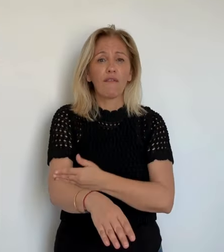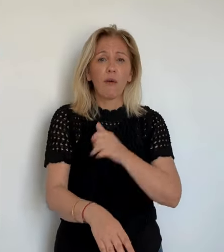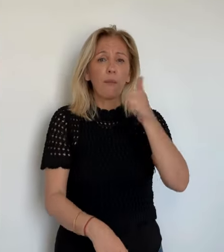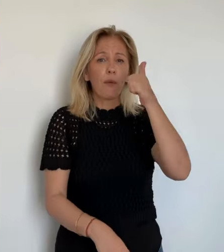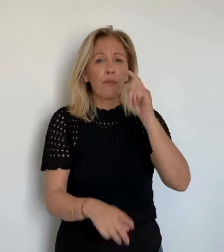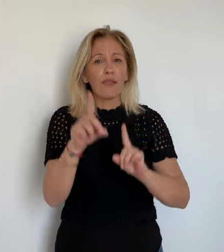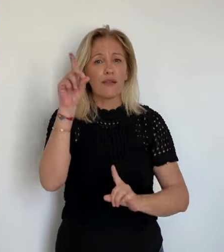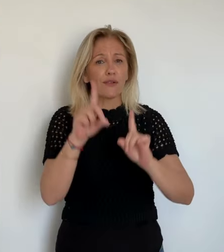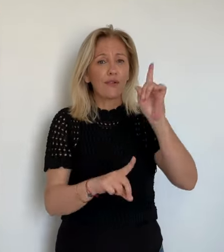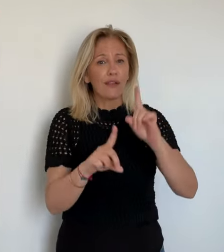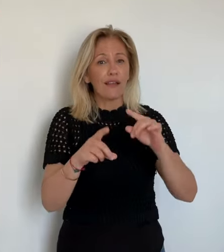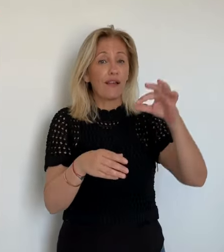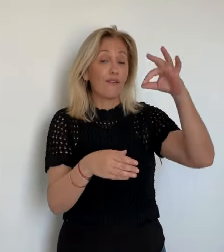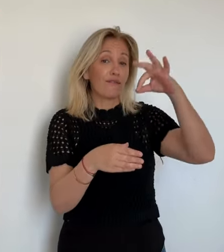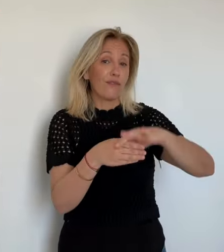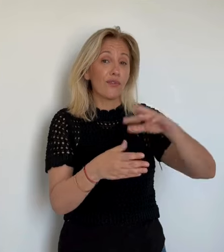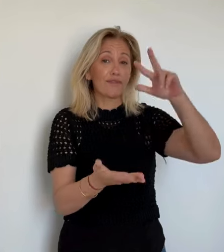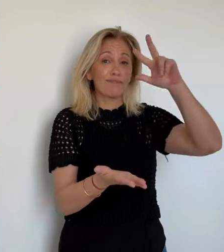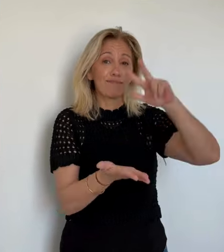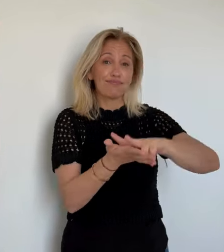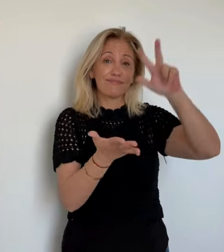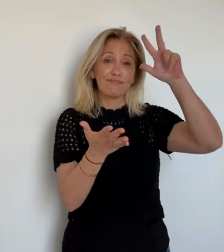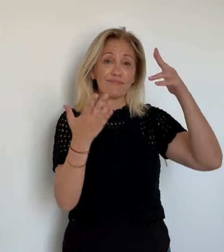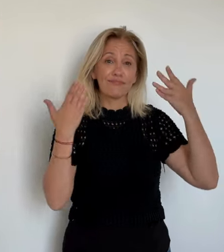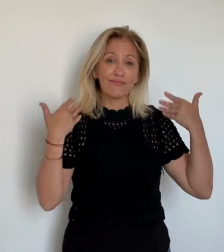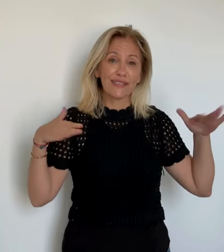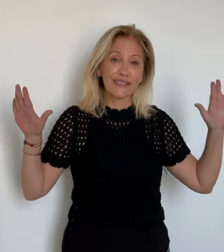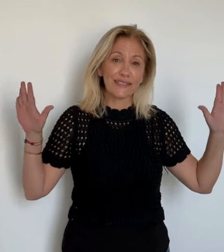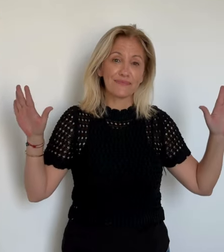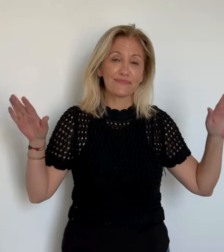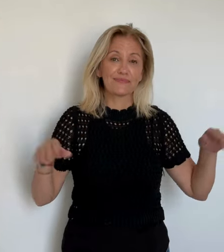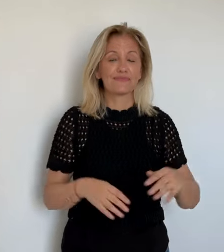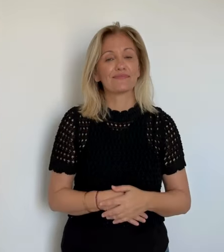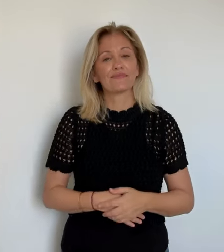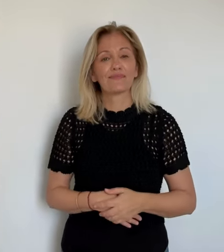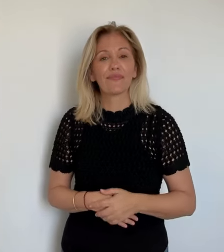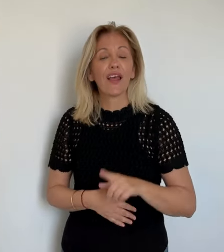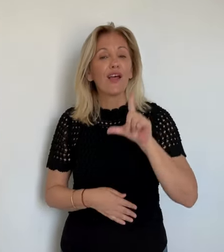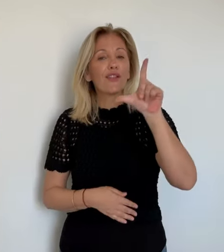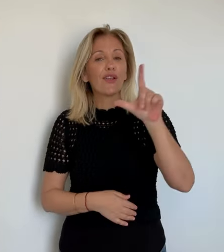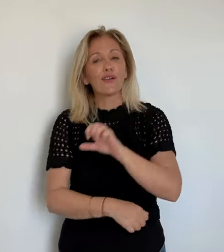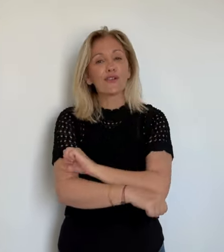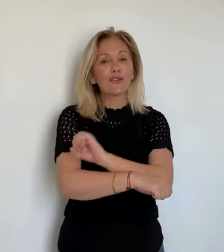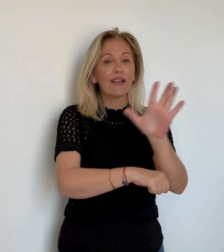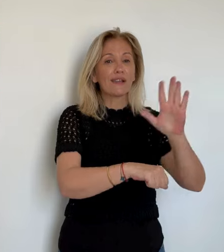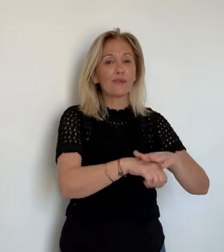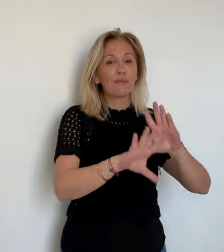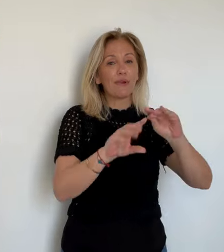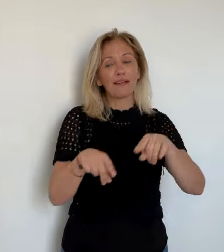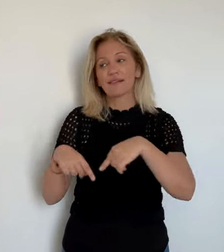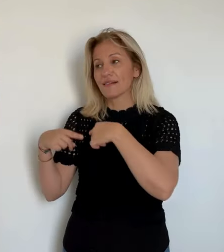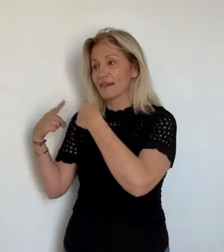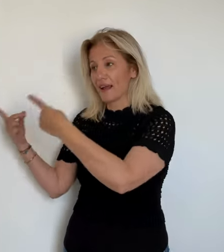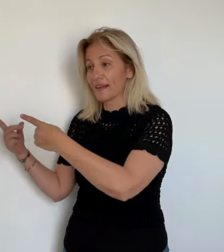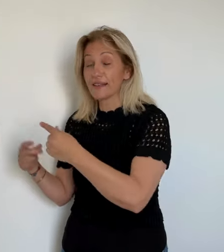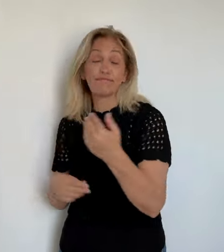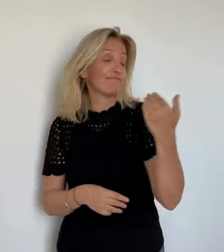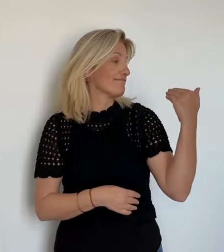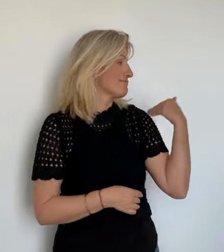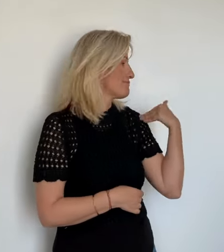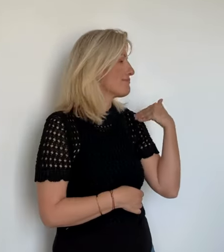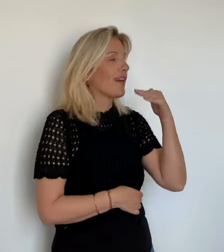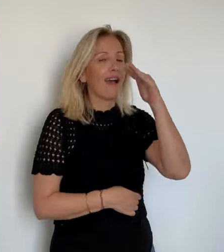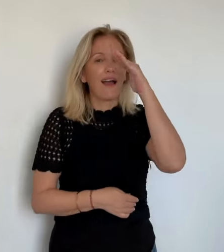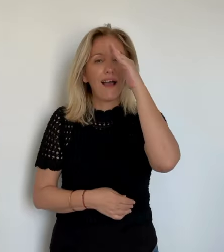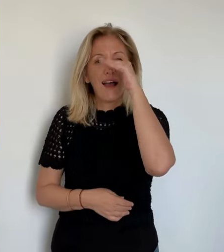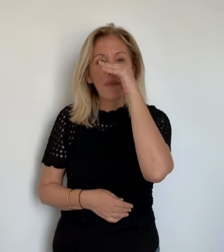conseillers ont davantage la tête à la campagne qu'à la tenue de la session. Mais un vote devait absolument avoir lieu avant le 30